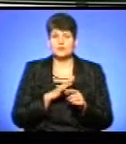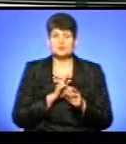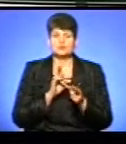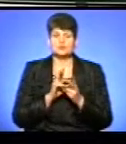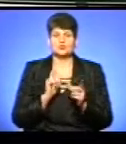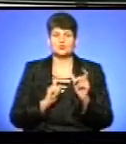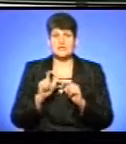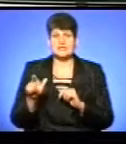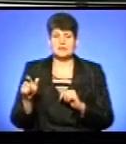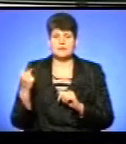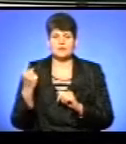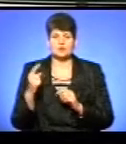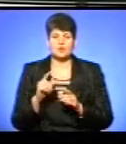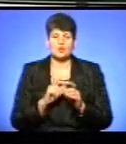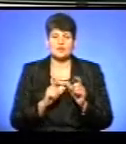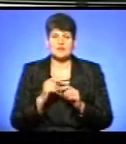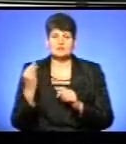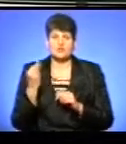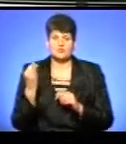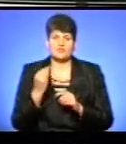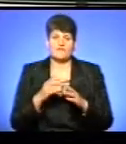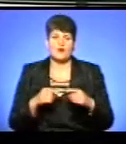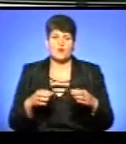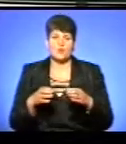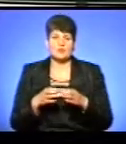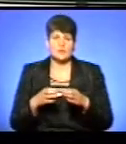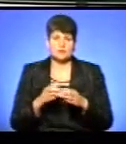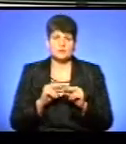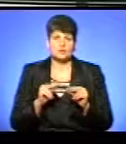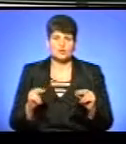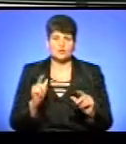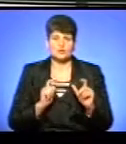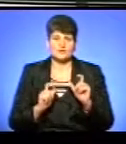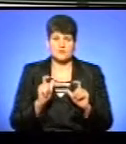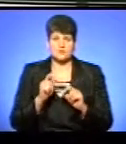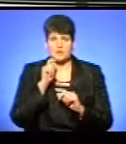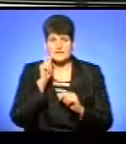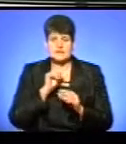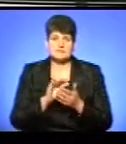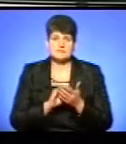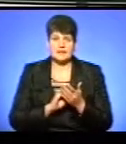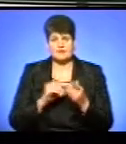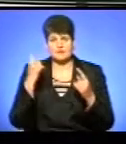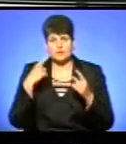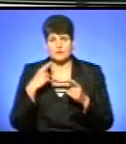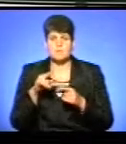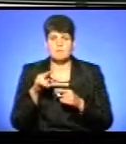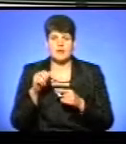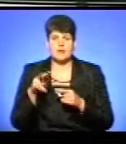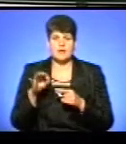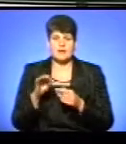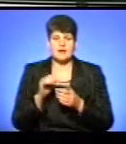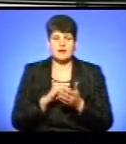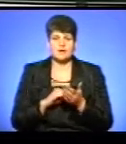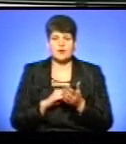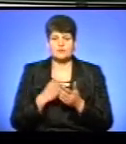студентів-першокурсників історичного факультету педагогічного університету з українським письменником, філософом, палеоархеологом та